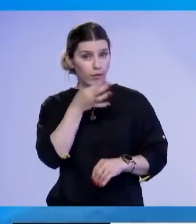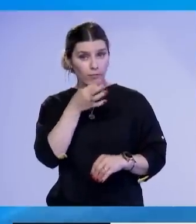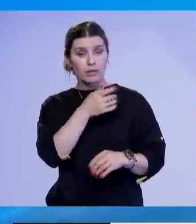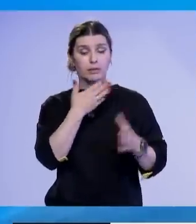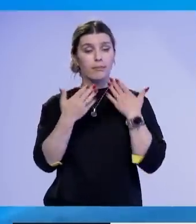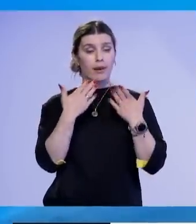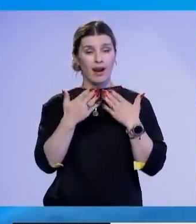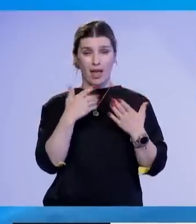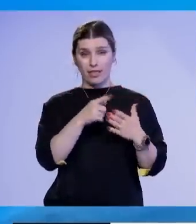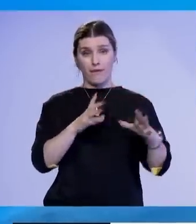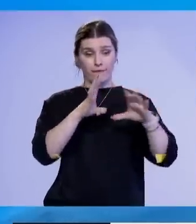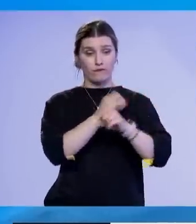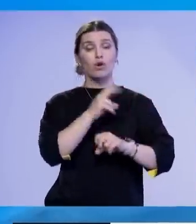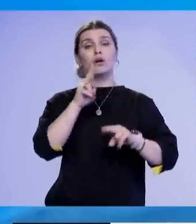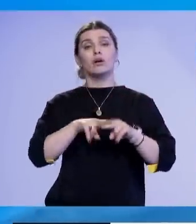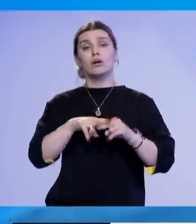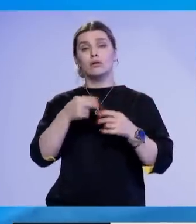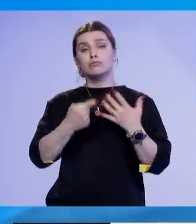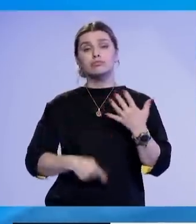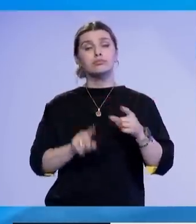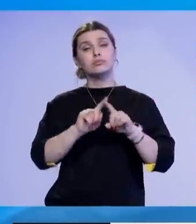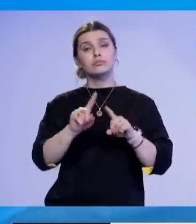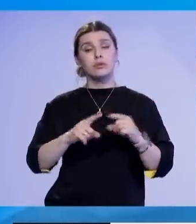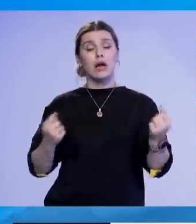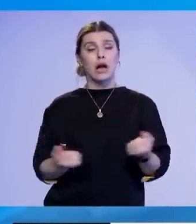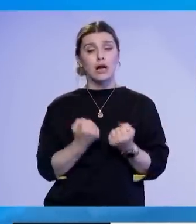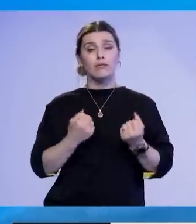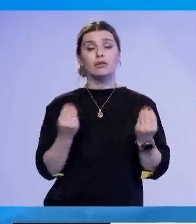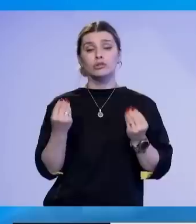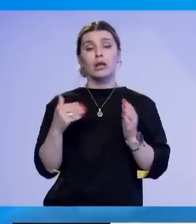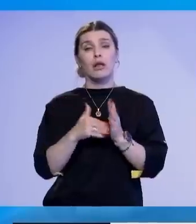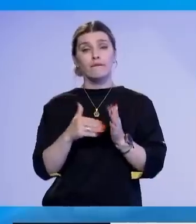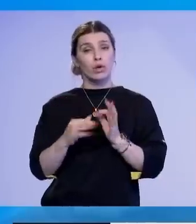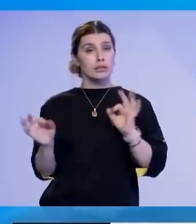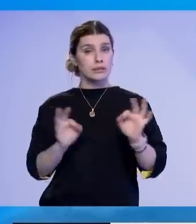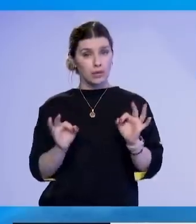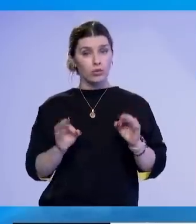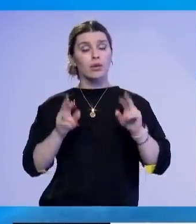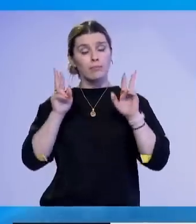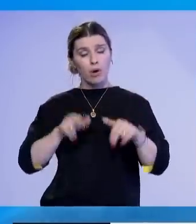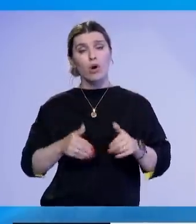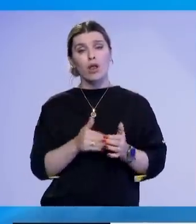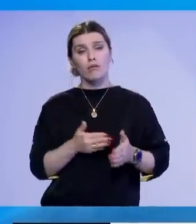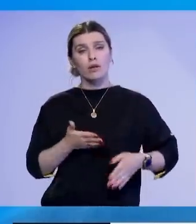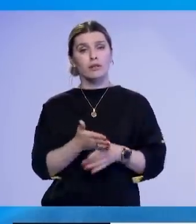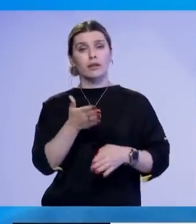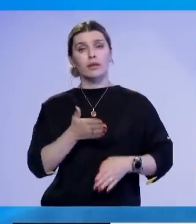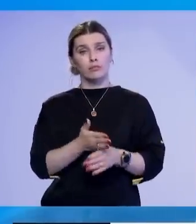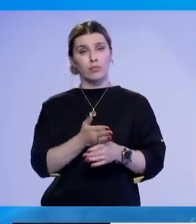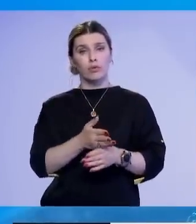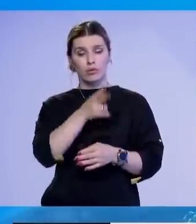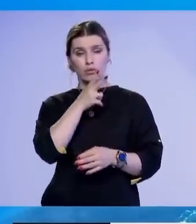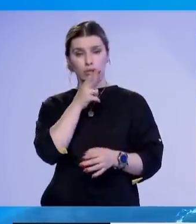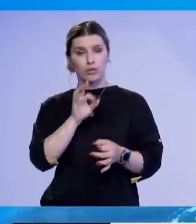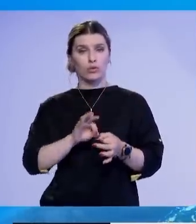e këshilit të siguris kompëtare u vendosë për të gjitha aktivitetet e nevojshme të siguris me qëlim të forcimi të kapaciteteve mbrojtse